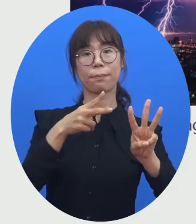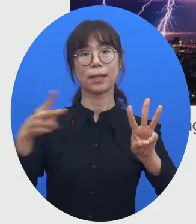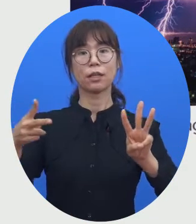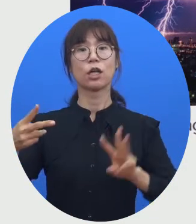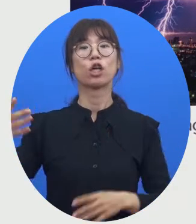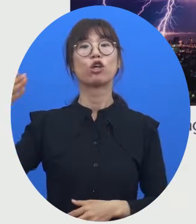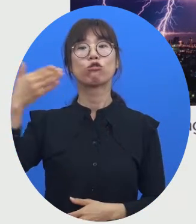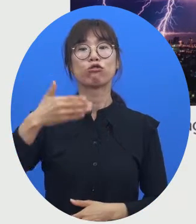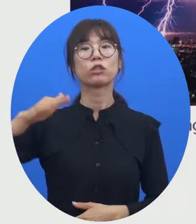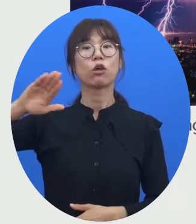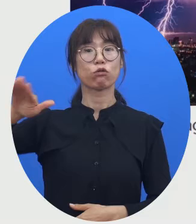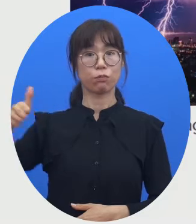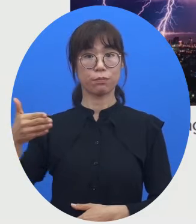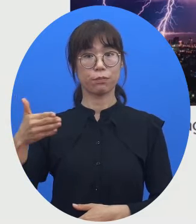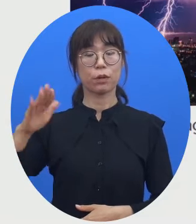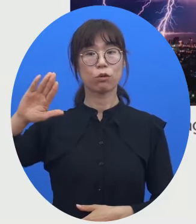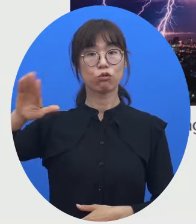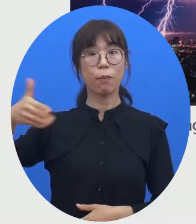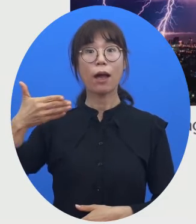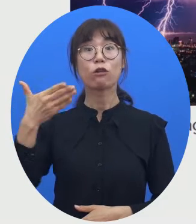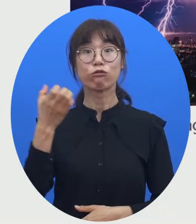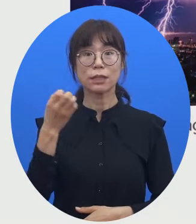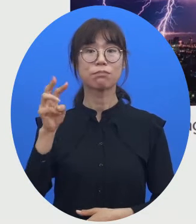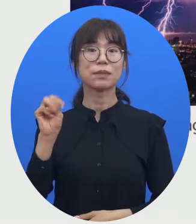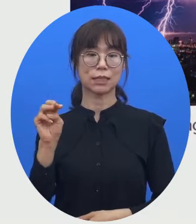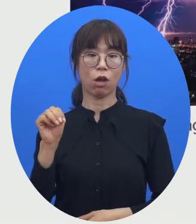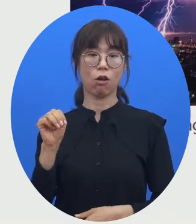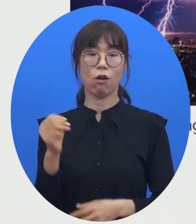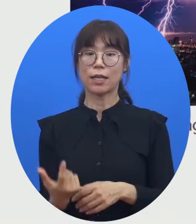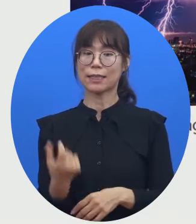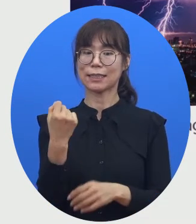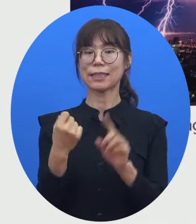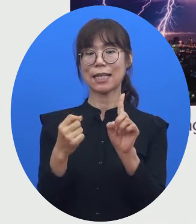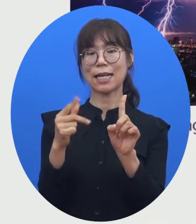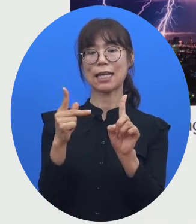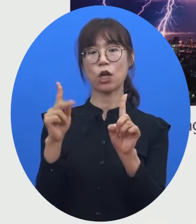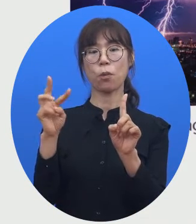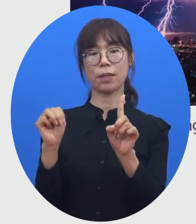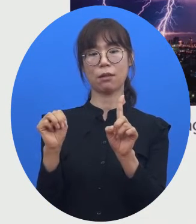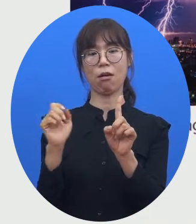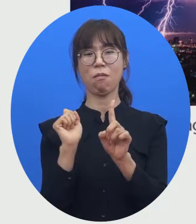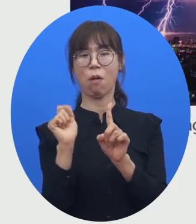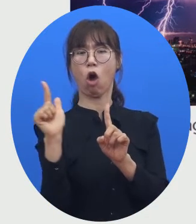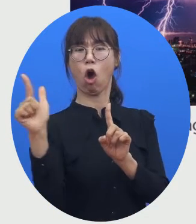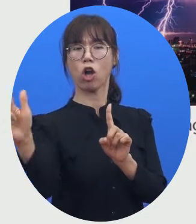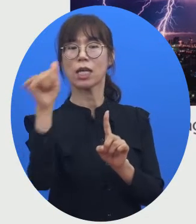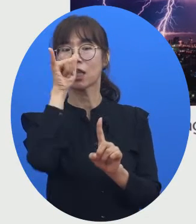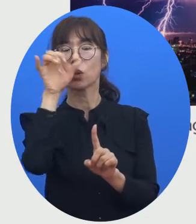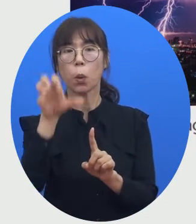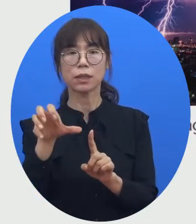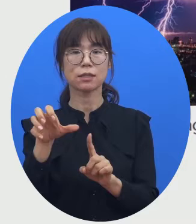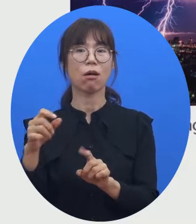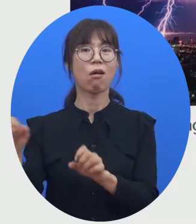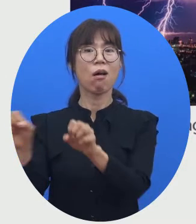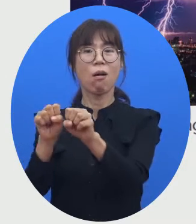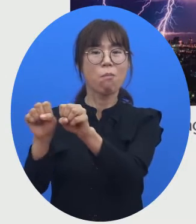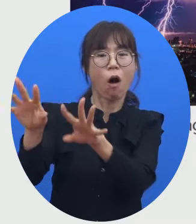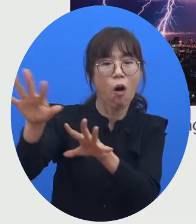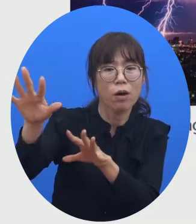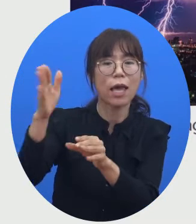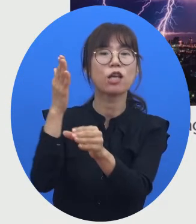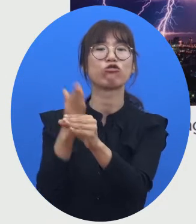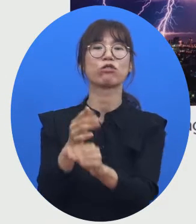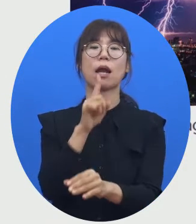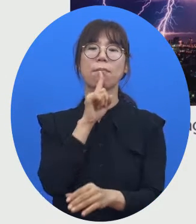곱하기 3초를 한 990미터, 즉 약 1km 정도의 거리에서 천둥, 번개가